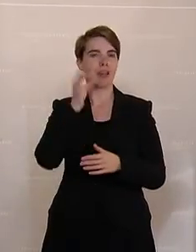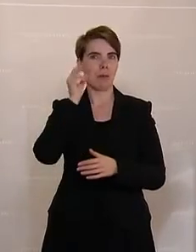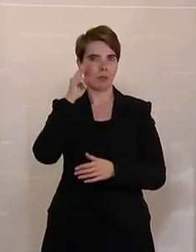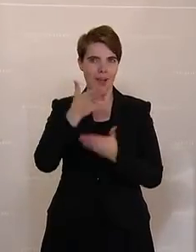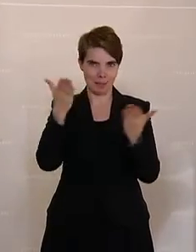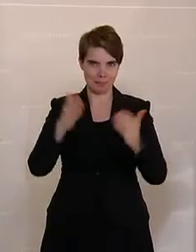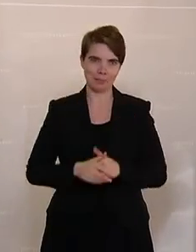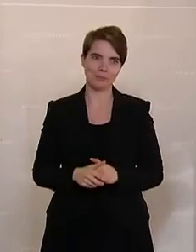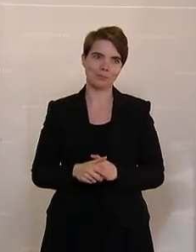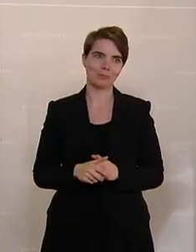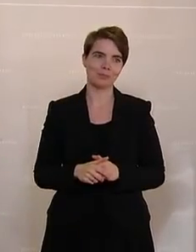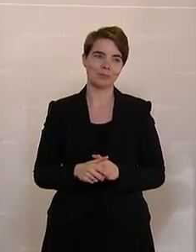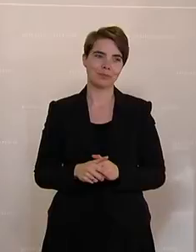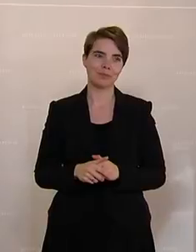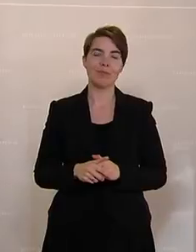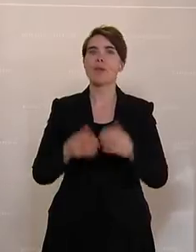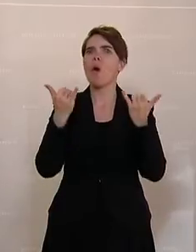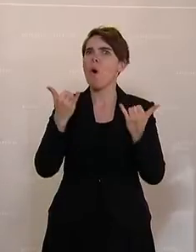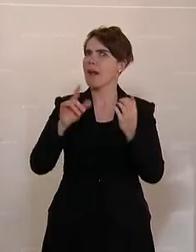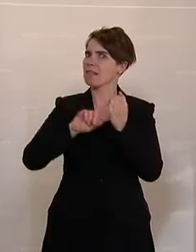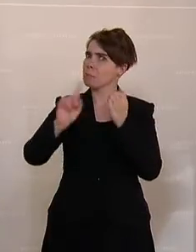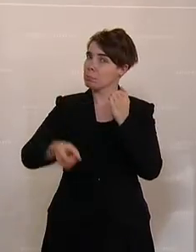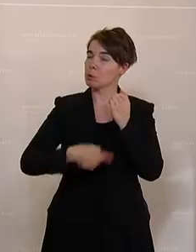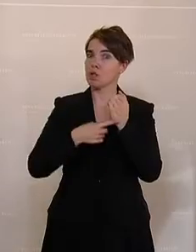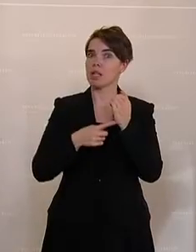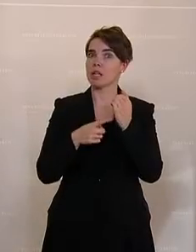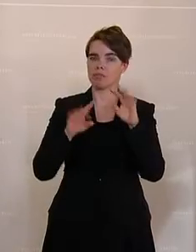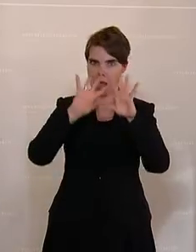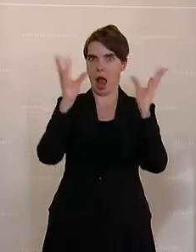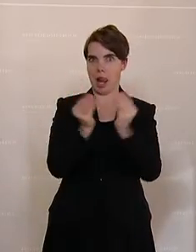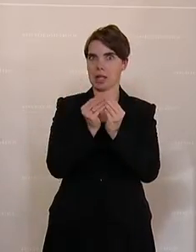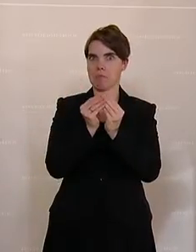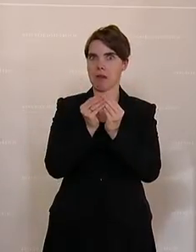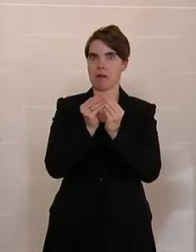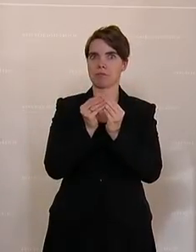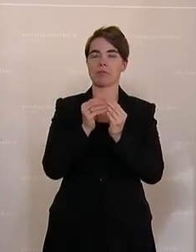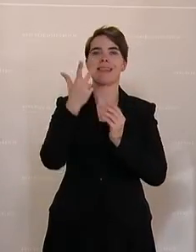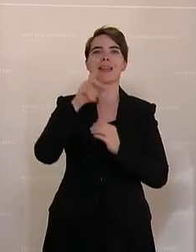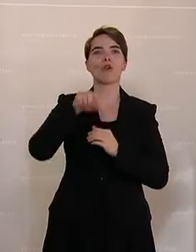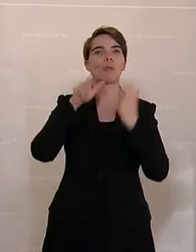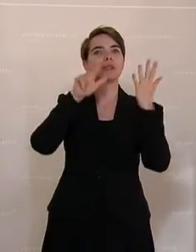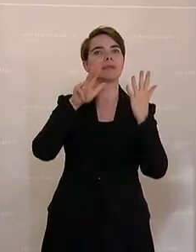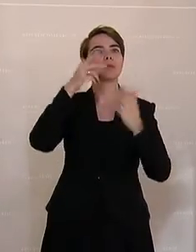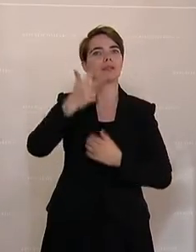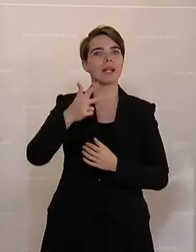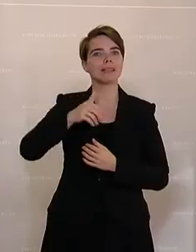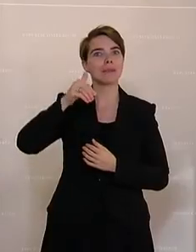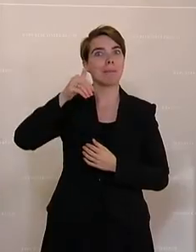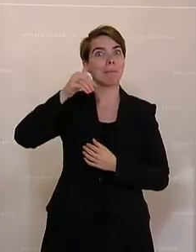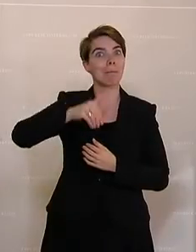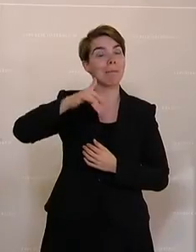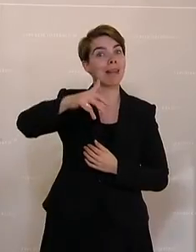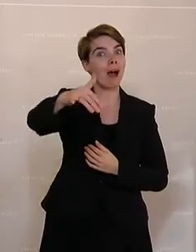Von einem Budget für das gesamte Ressort von 3,37 Milliarden Euro und 1